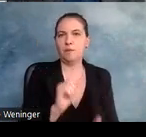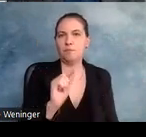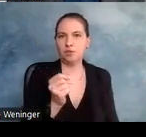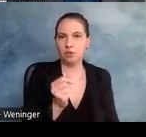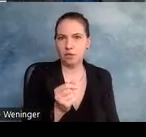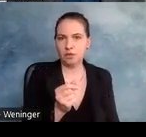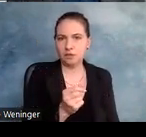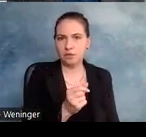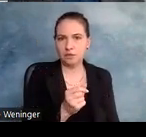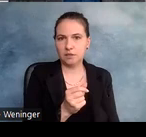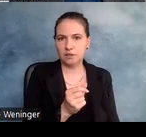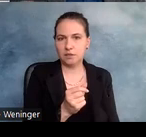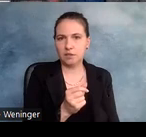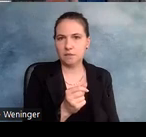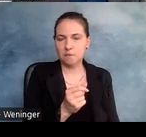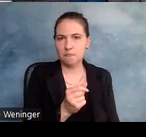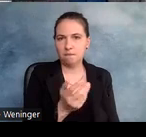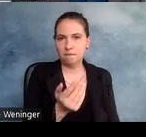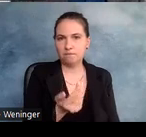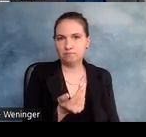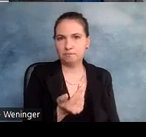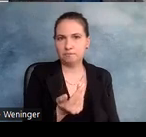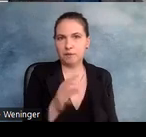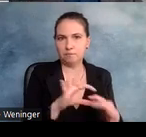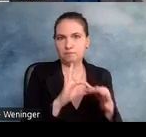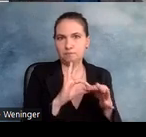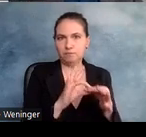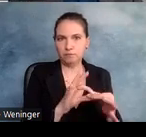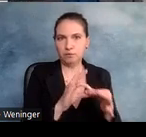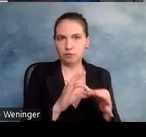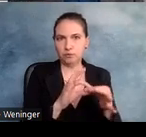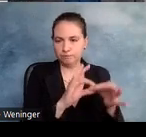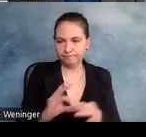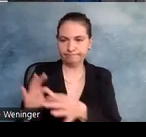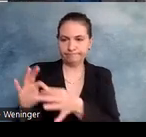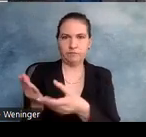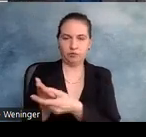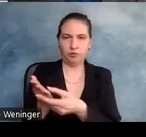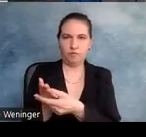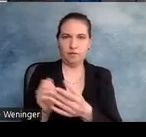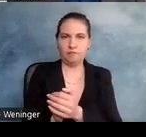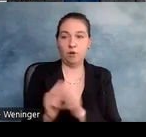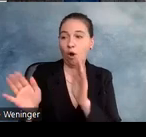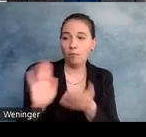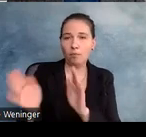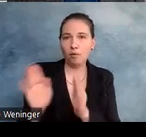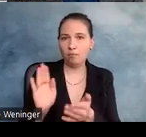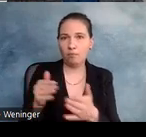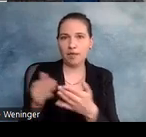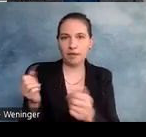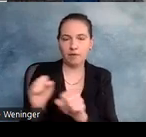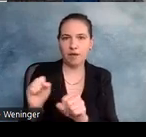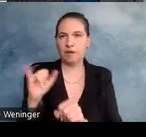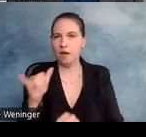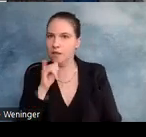und darauf Bezug nehmen auf die Dokumente, ob die nun barrierefrei sind oder nicht. Auch